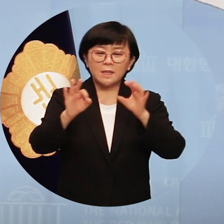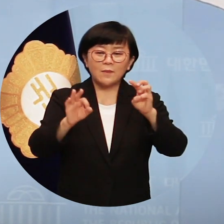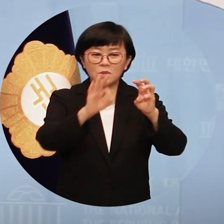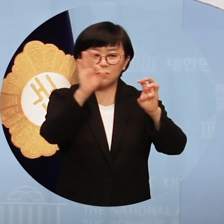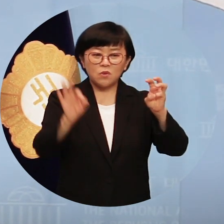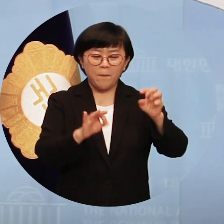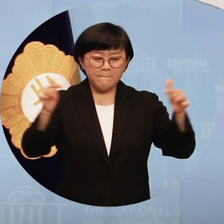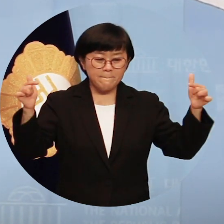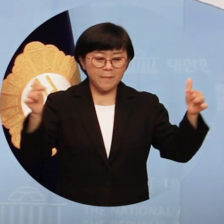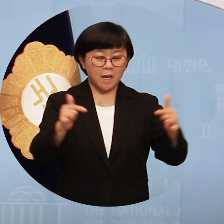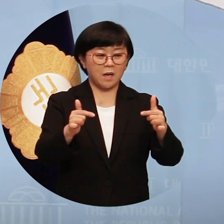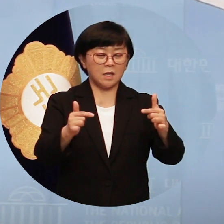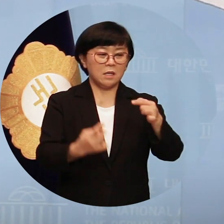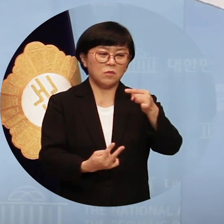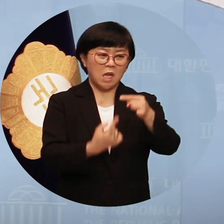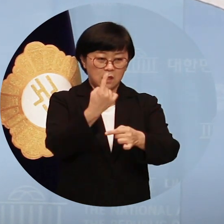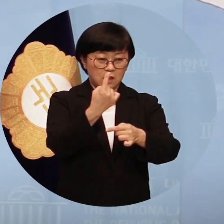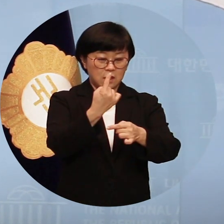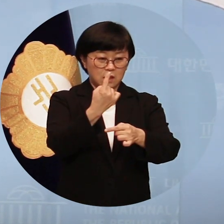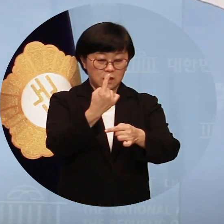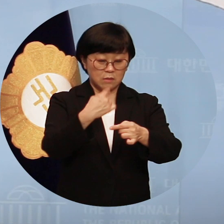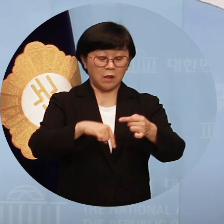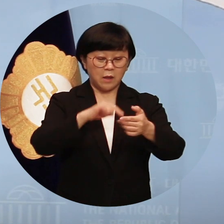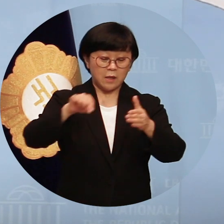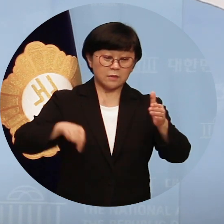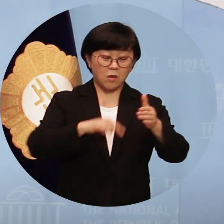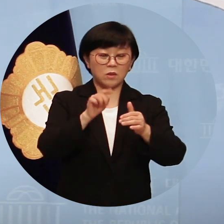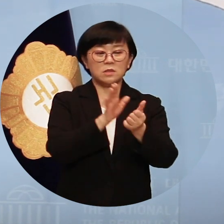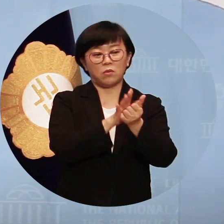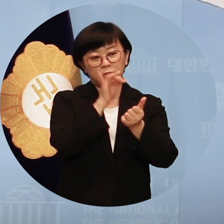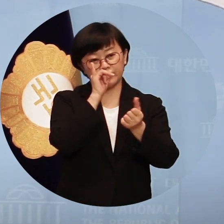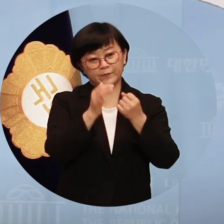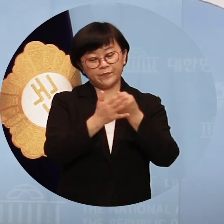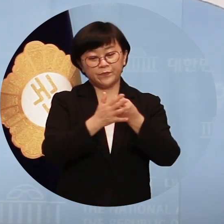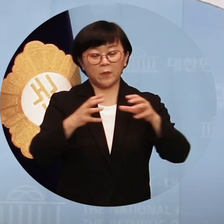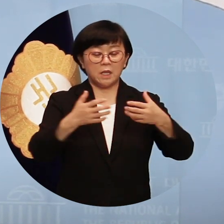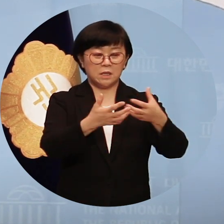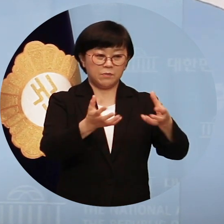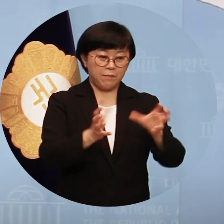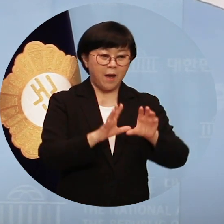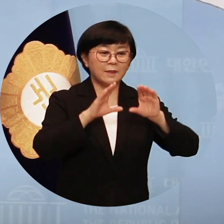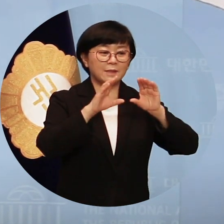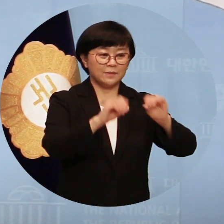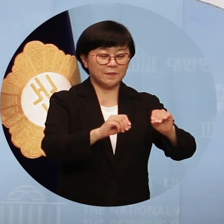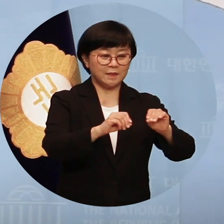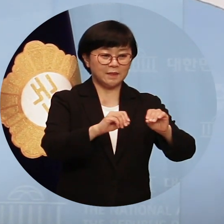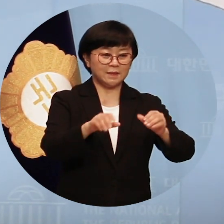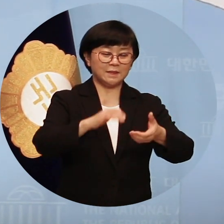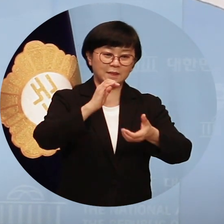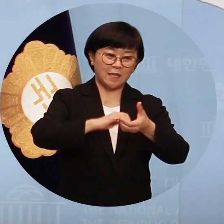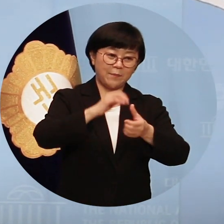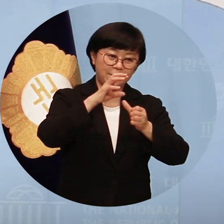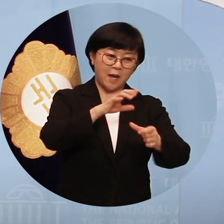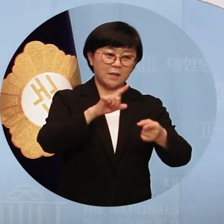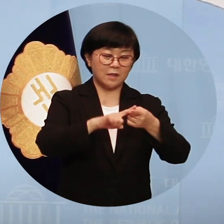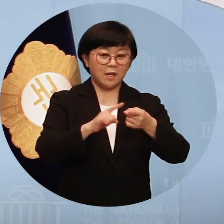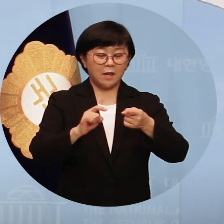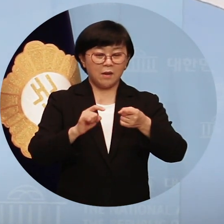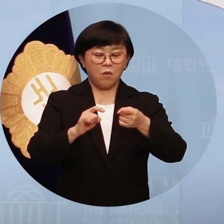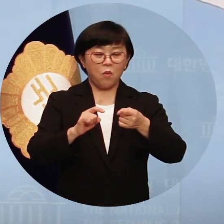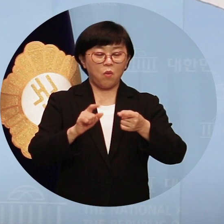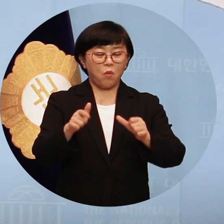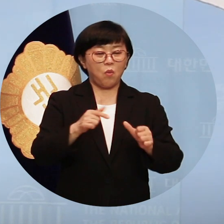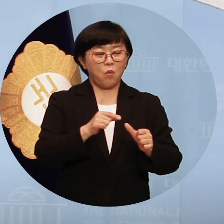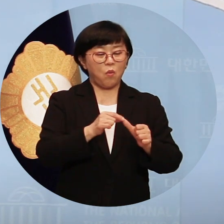지원합니다. 먼저 위집합금지, 집합제한 소상공인의 피고용인으로서 불가피하게 고용이